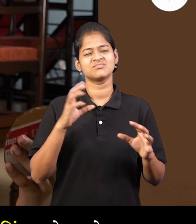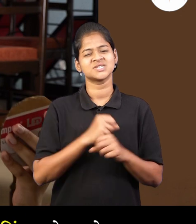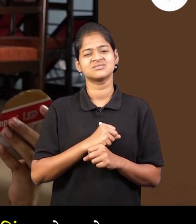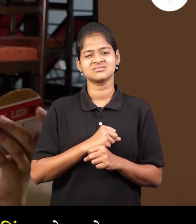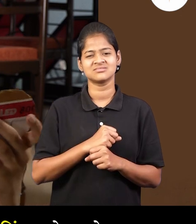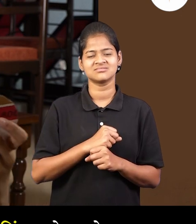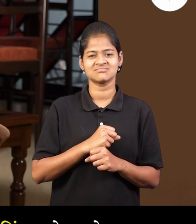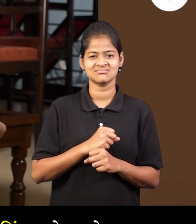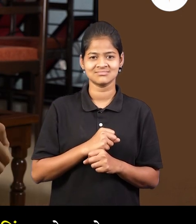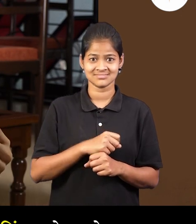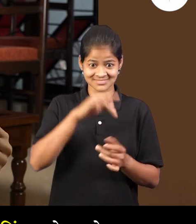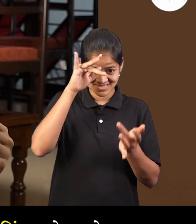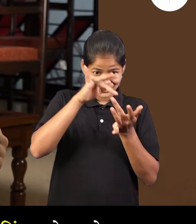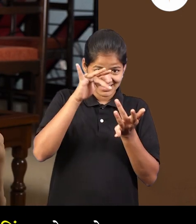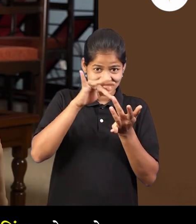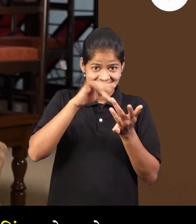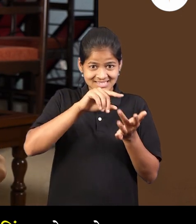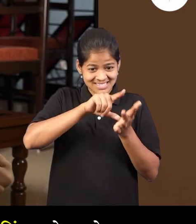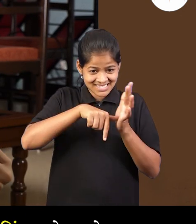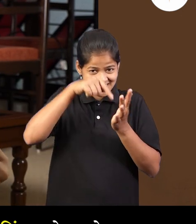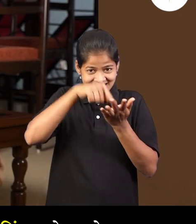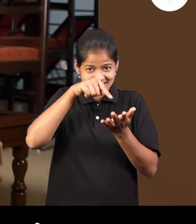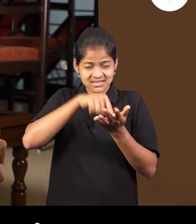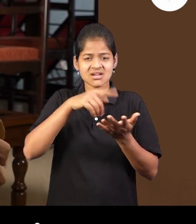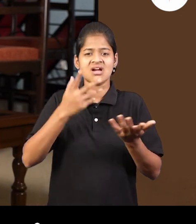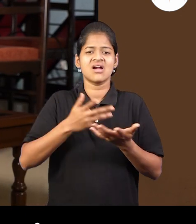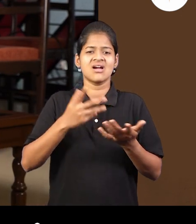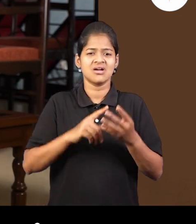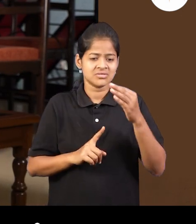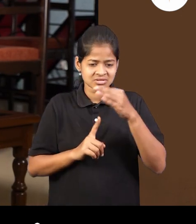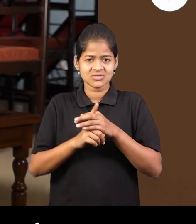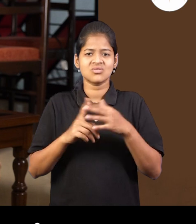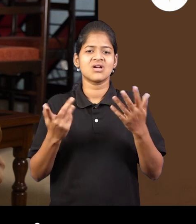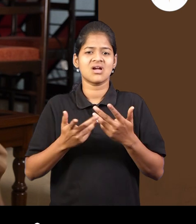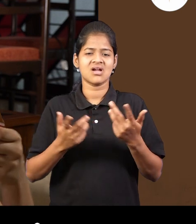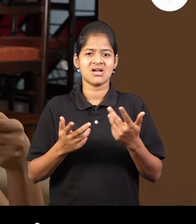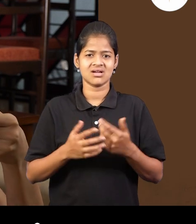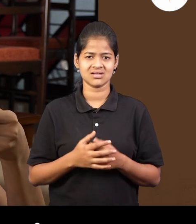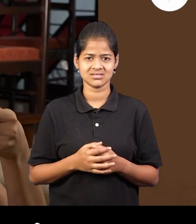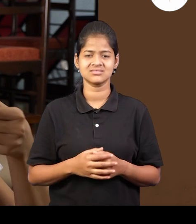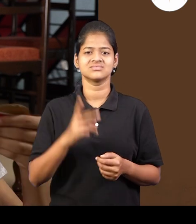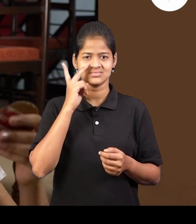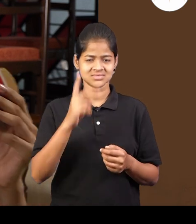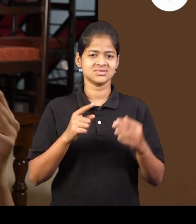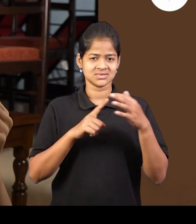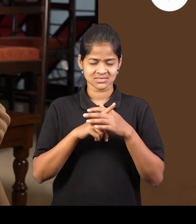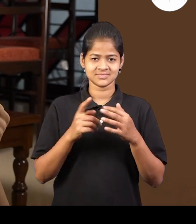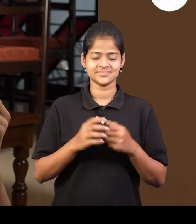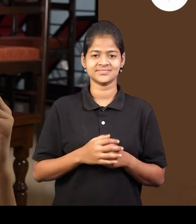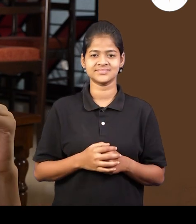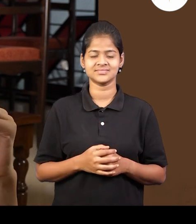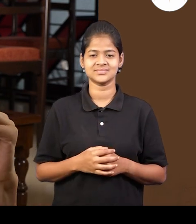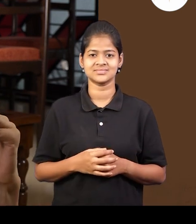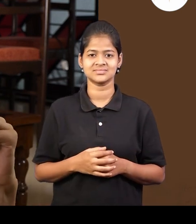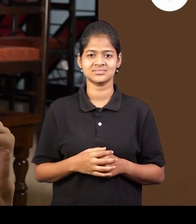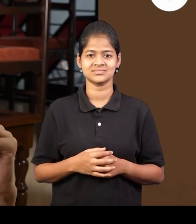एक गोश्टा राहली वाटता, ये ता केंद्र बिंदु कुठ है मंजे में पेंसिल कुटे खुपस लू हाँ, इता है खुपस लन